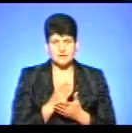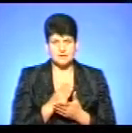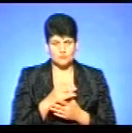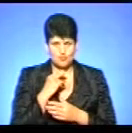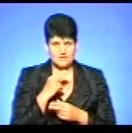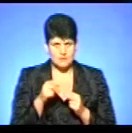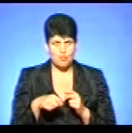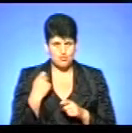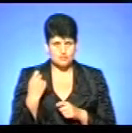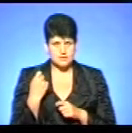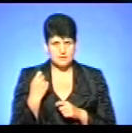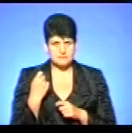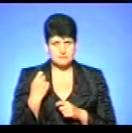Так.